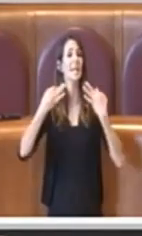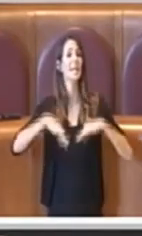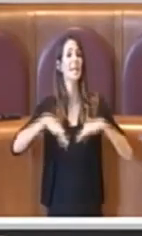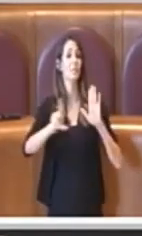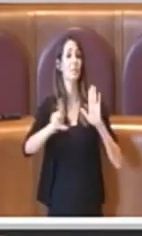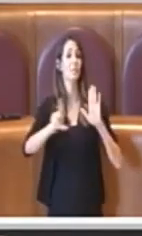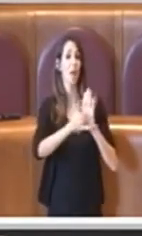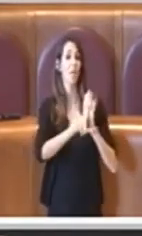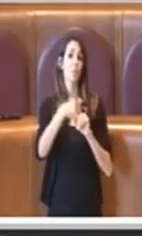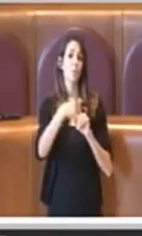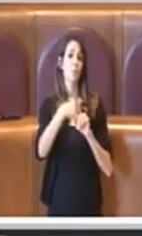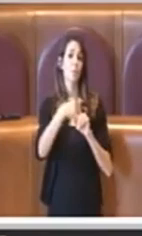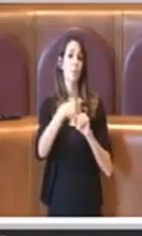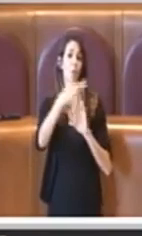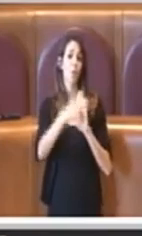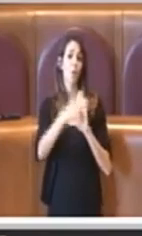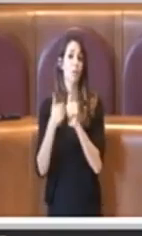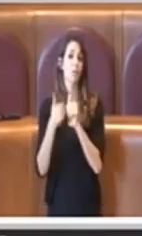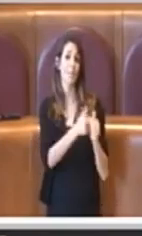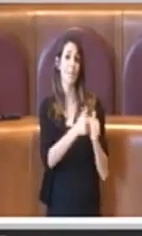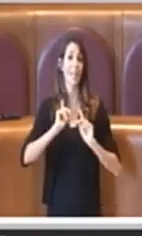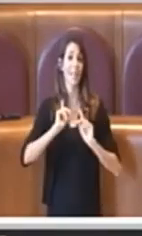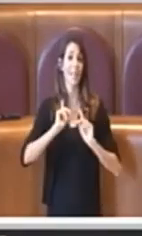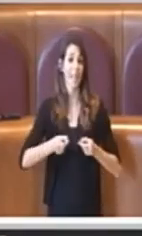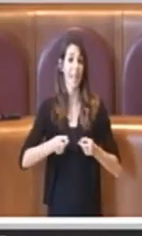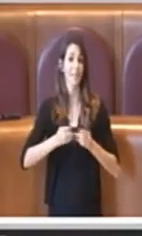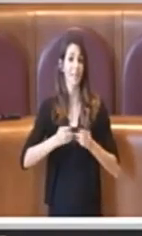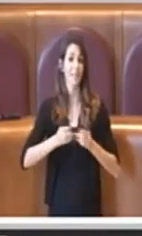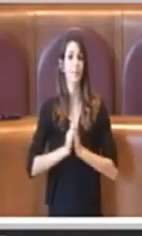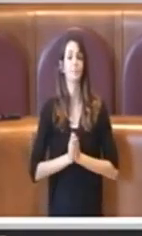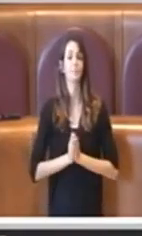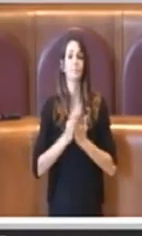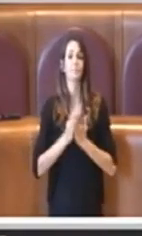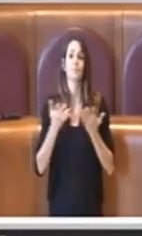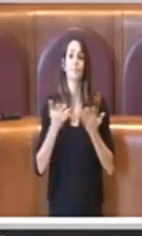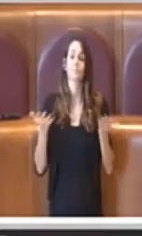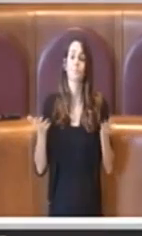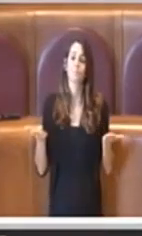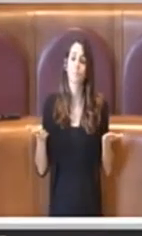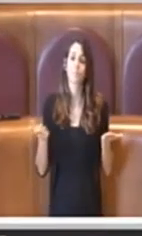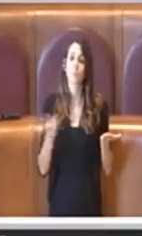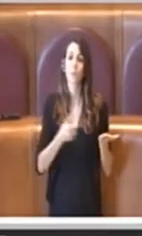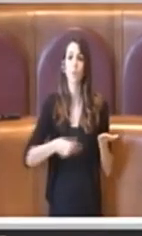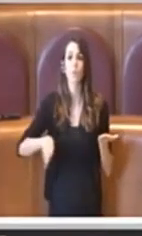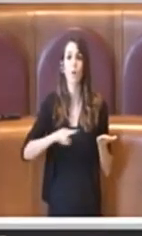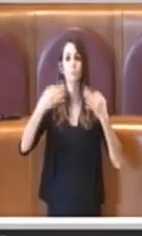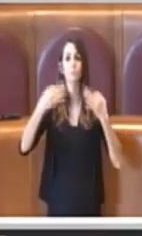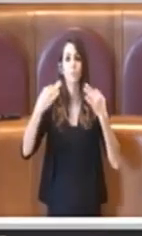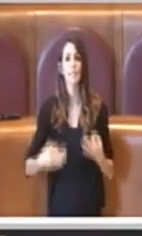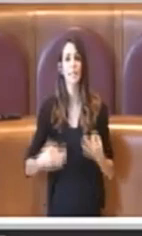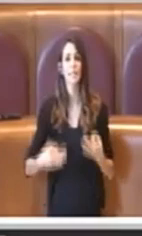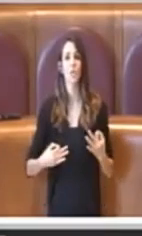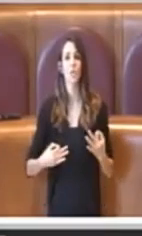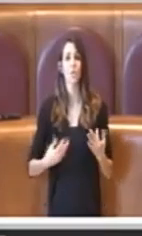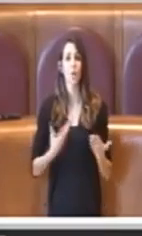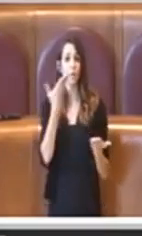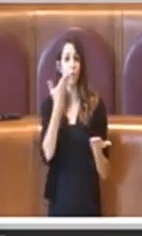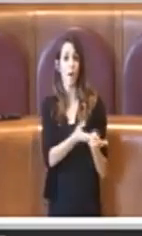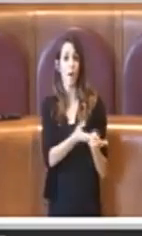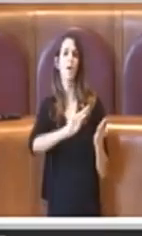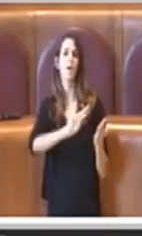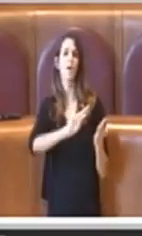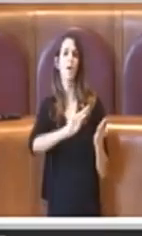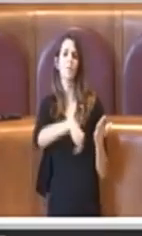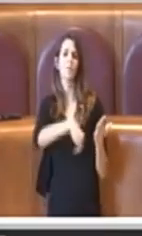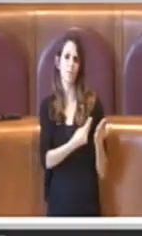norme. Proprio per questo abbiamo deciso di firmare questa mozione perché